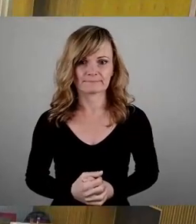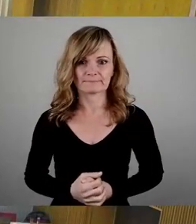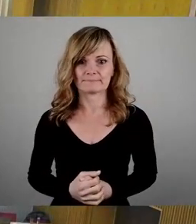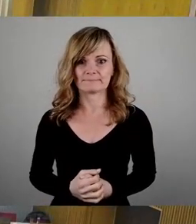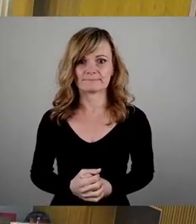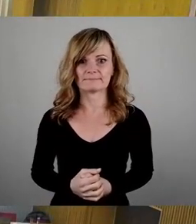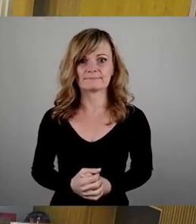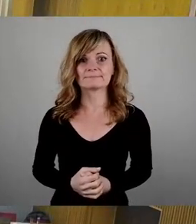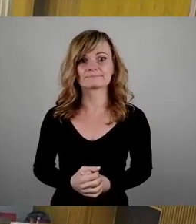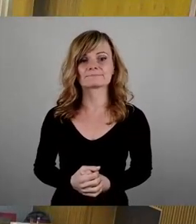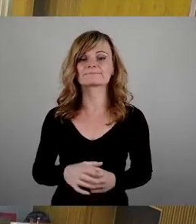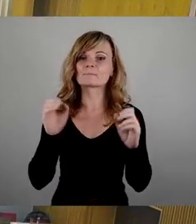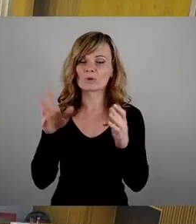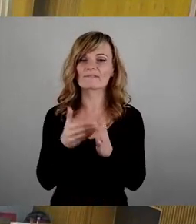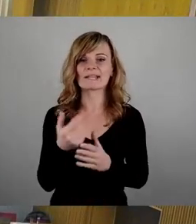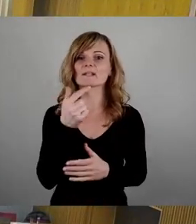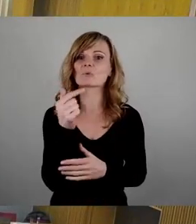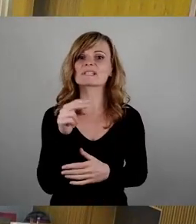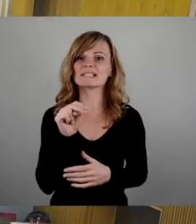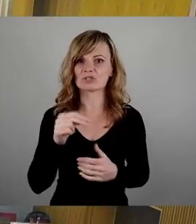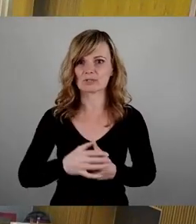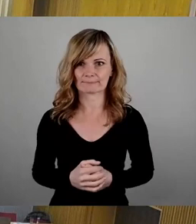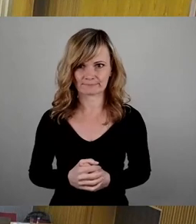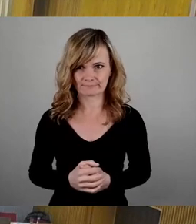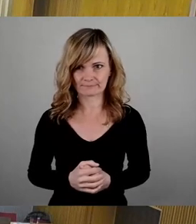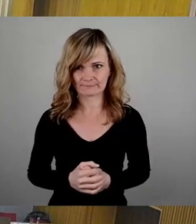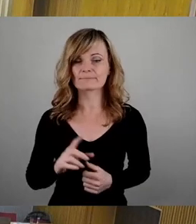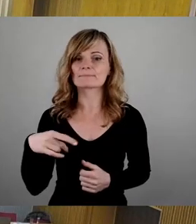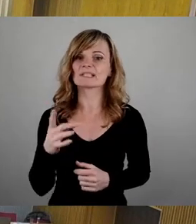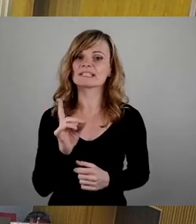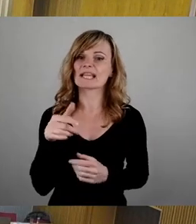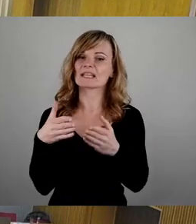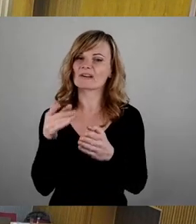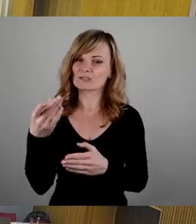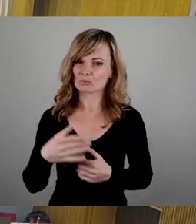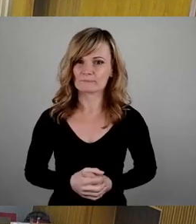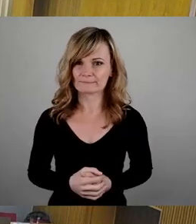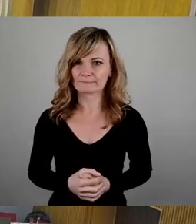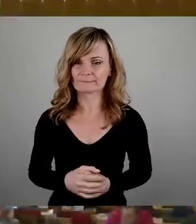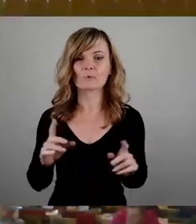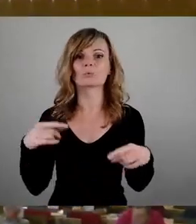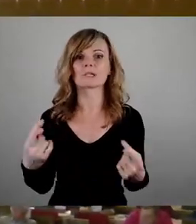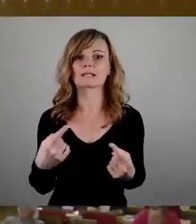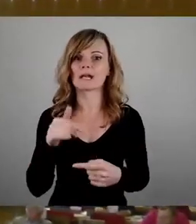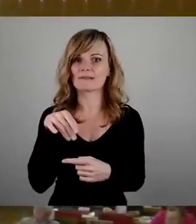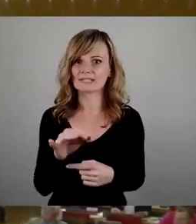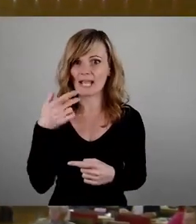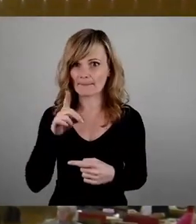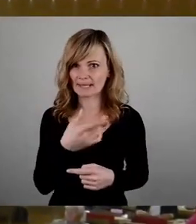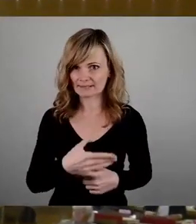Okay, dann machen wir weiter. Thorsten Nitschel, danach Dissidentenfraktion und danach AfD-Herr Pinkert.